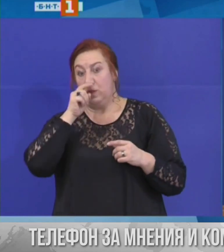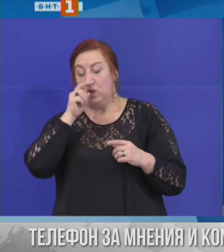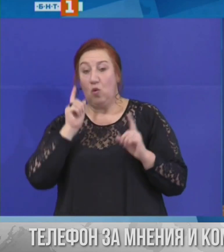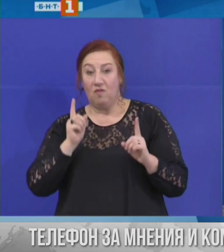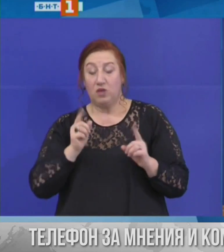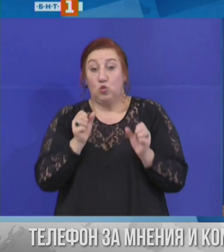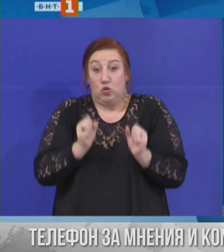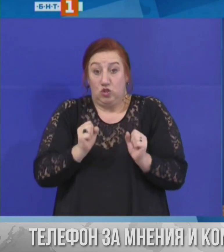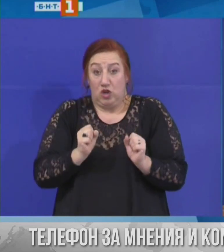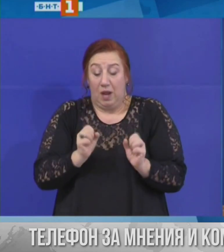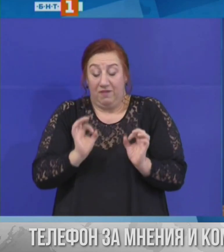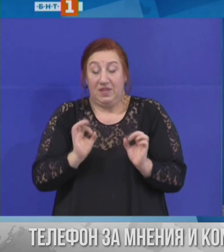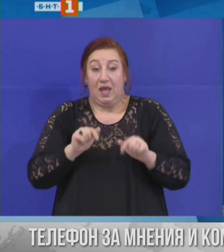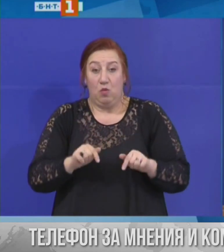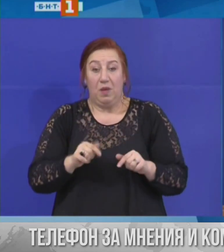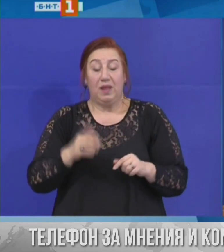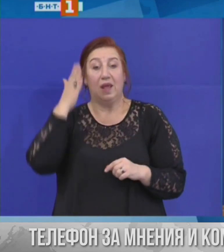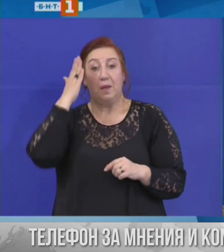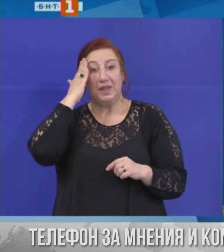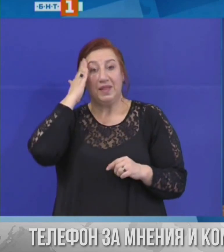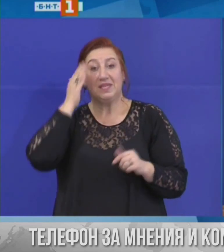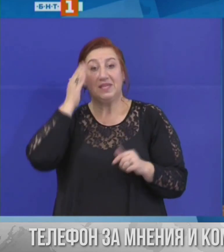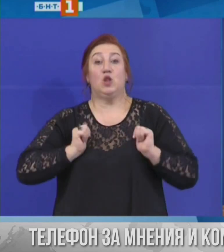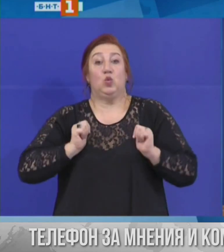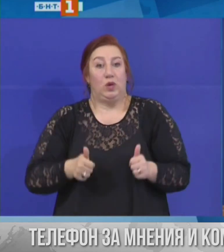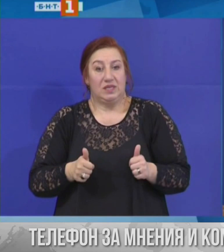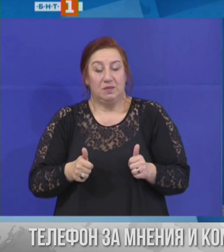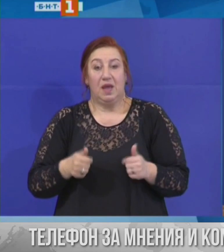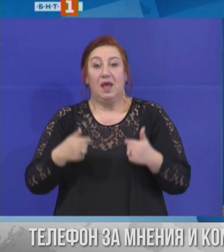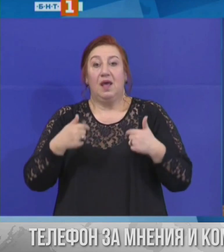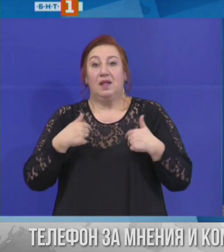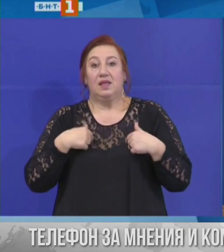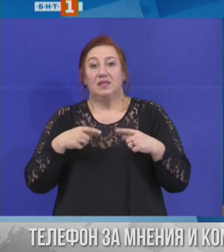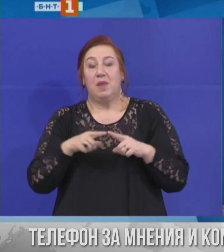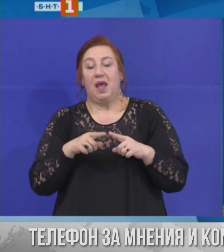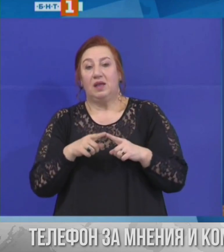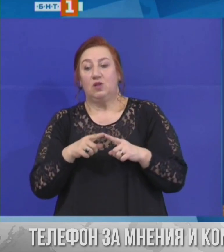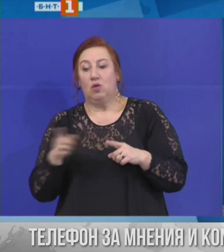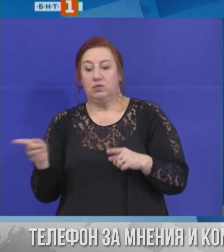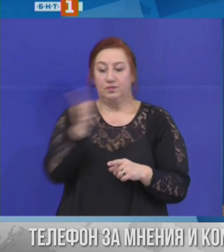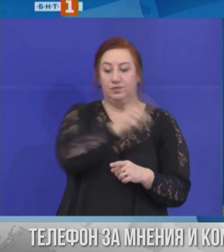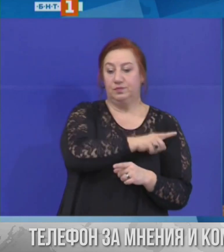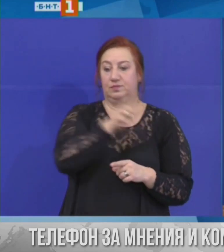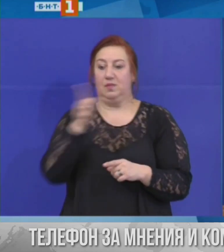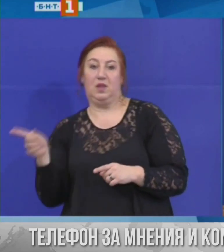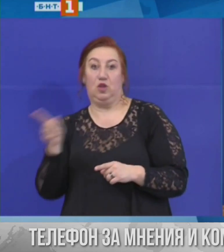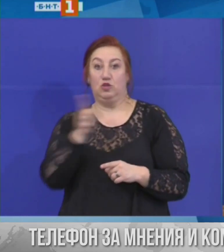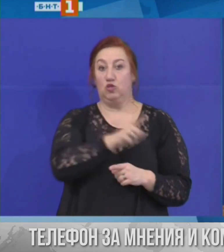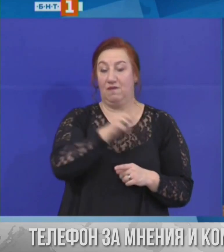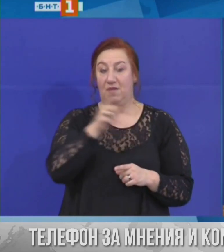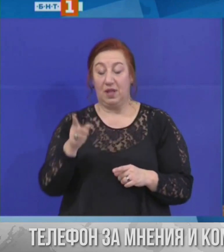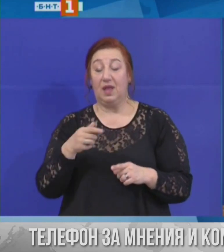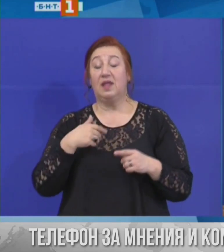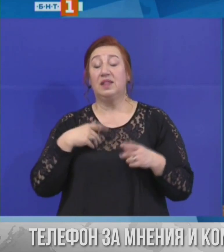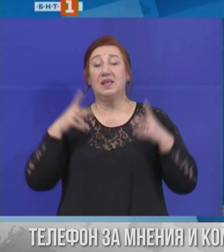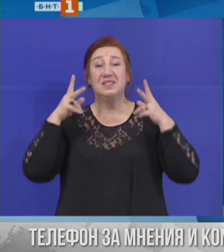и очакваме всеки момент министра на туризма, нещо за което ние наистина призоваваме, да се преустановят